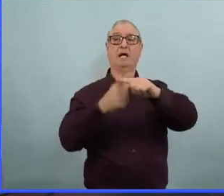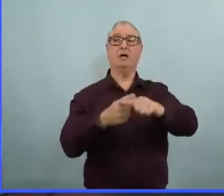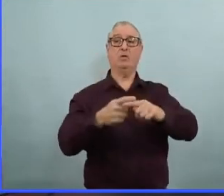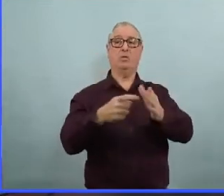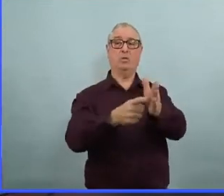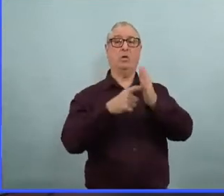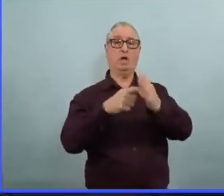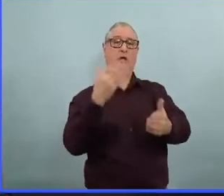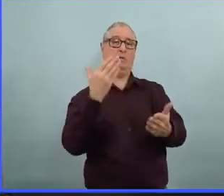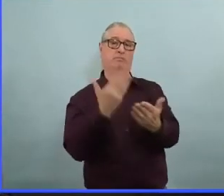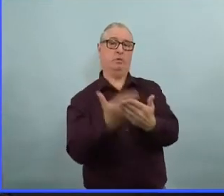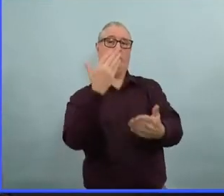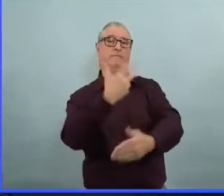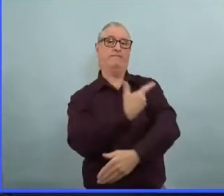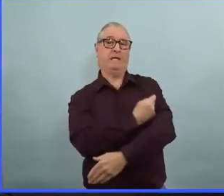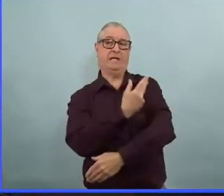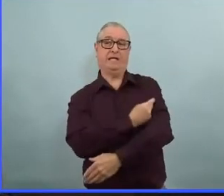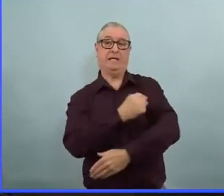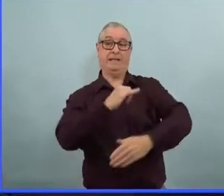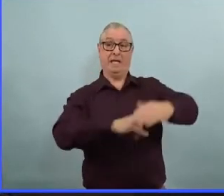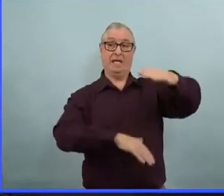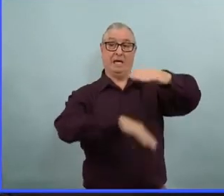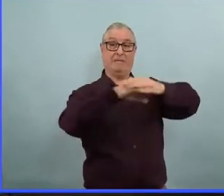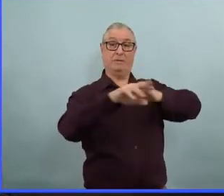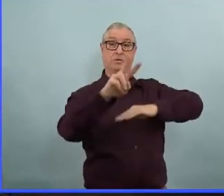capacité, mais on a éliminé le plafond.